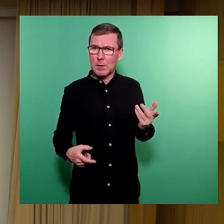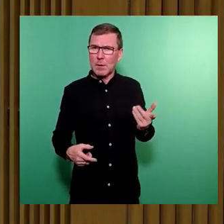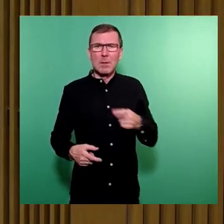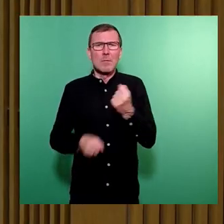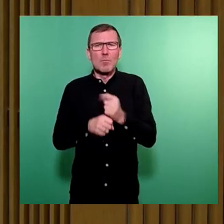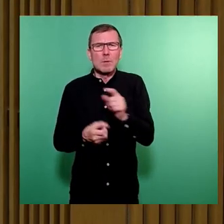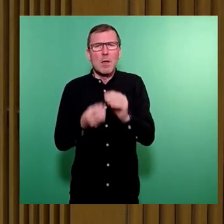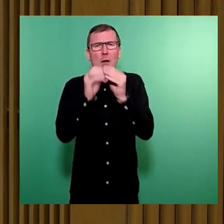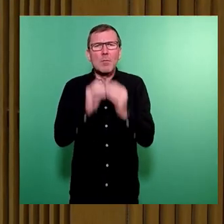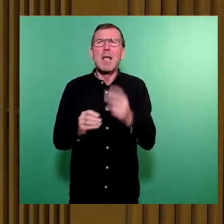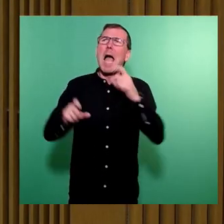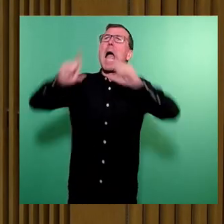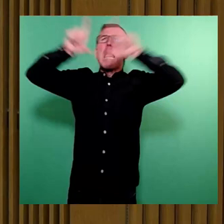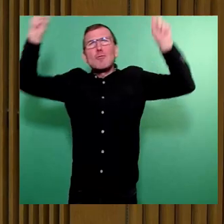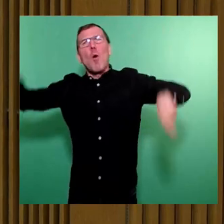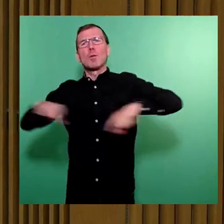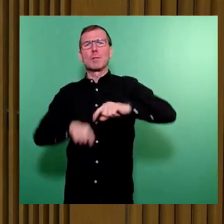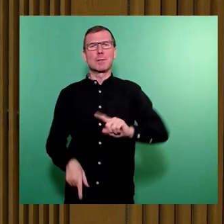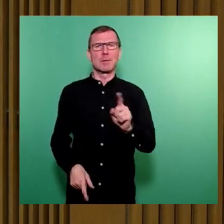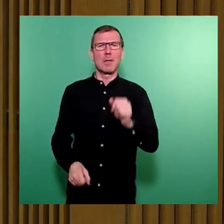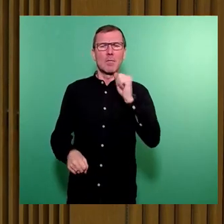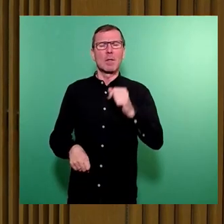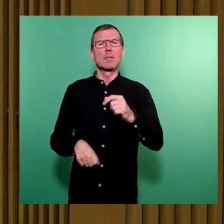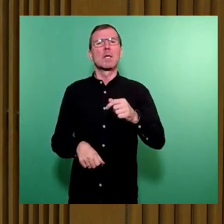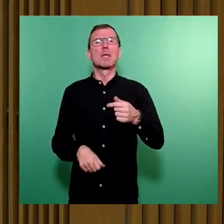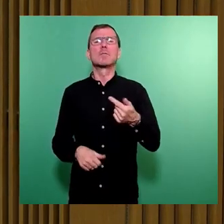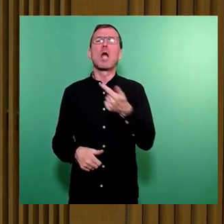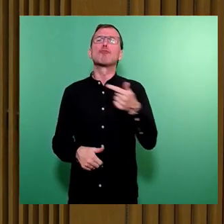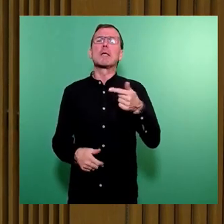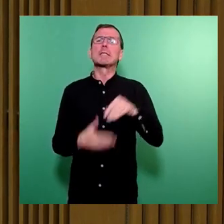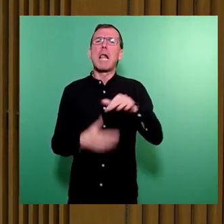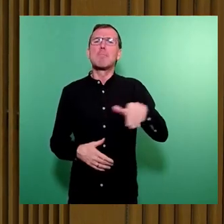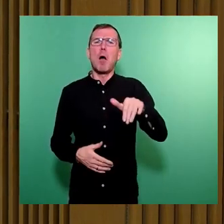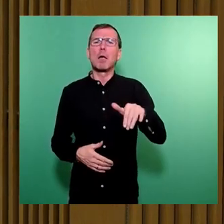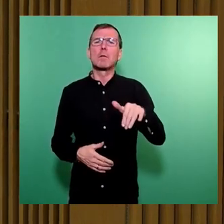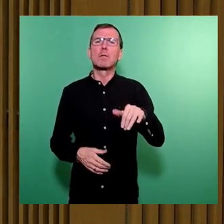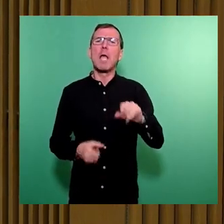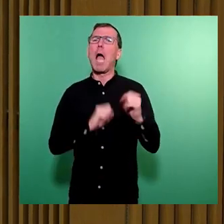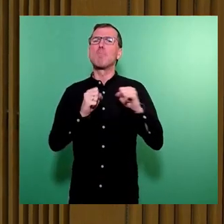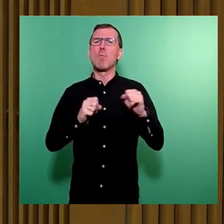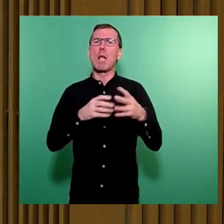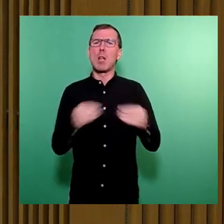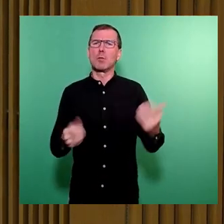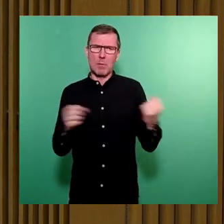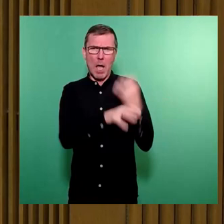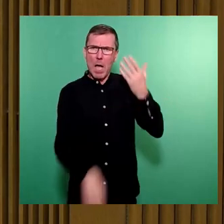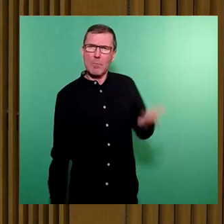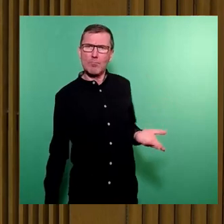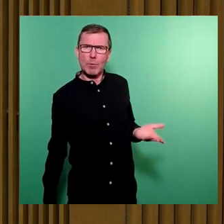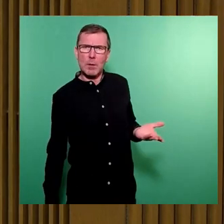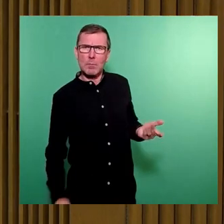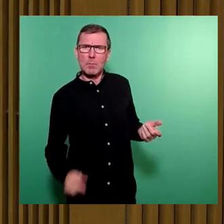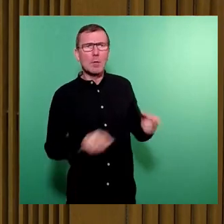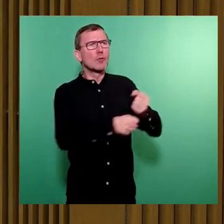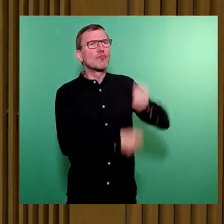elektronische Systeme sein. Das kann für die Zeit des Striezelmarktes auch eine mobile Lösung sein, wie es für die Busse, wie ich es gerade beschrieben habe, ja gemacht wird.